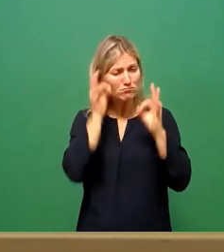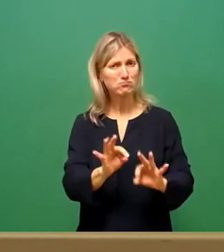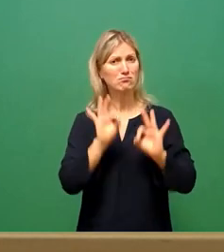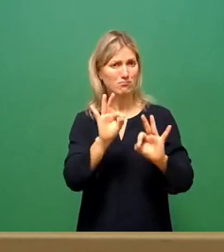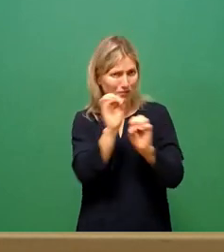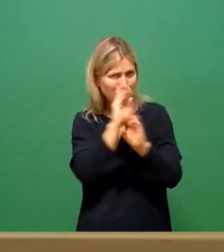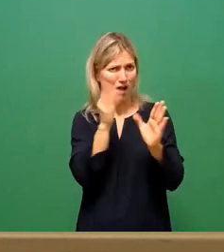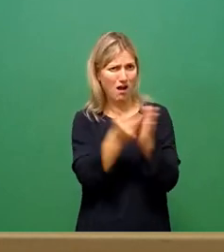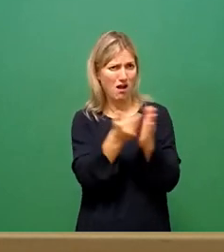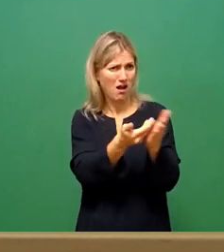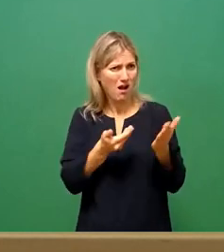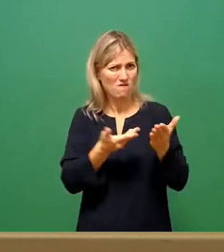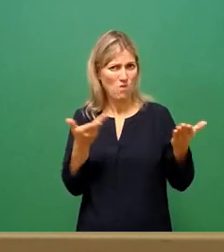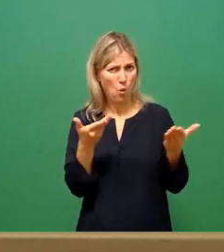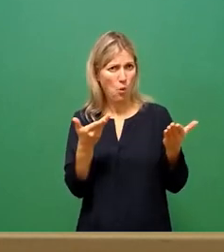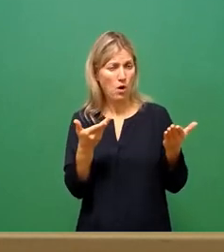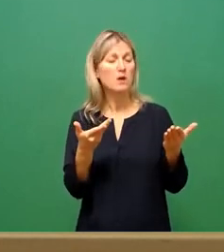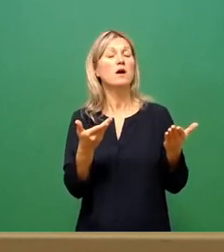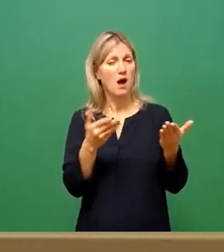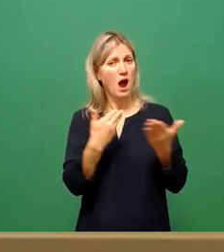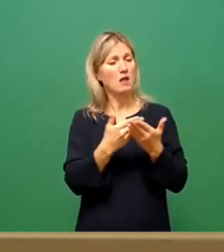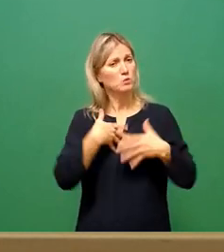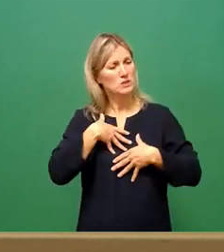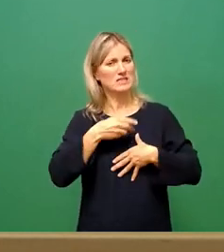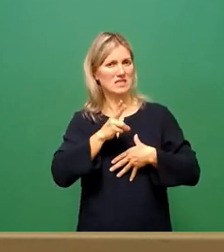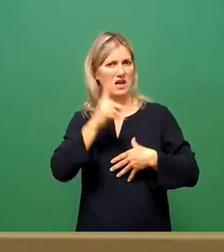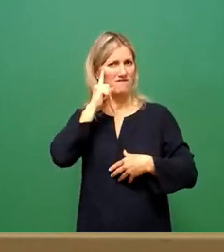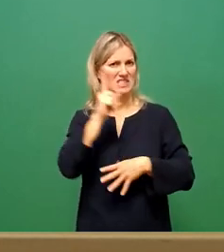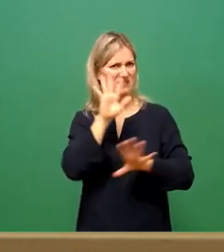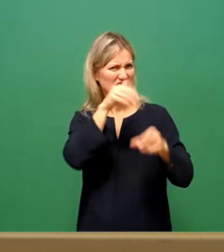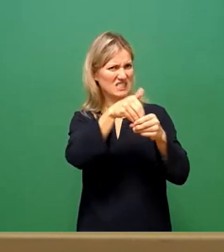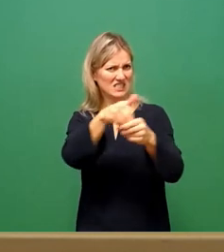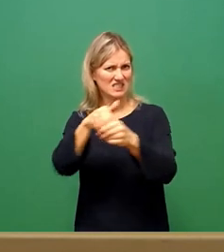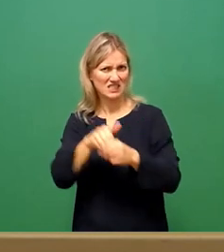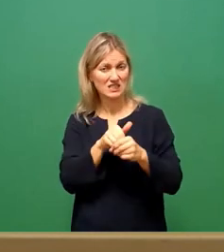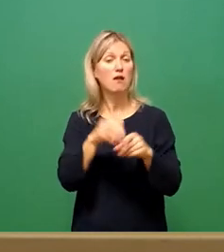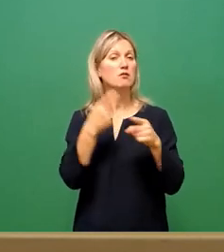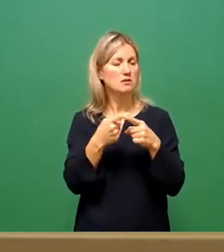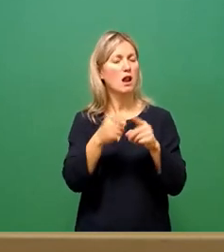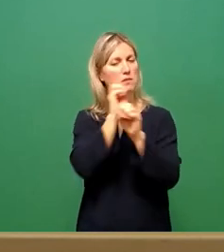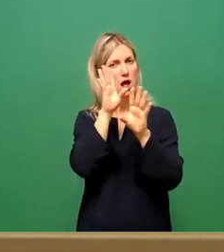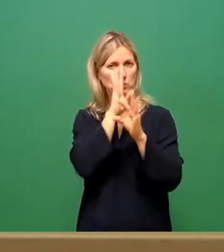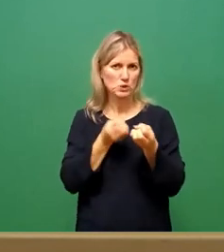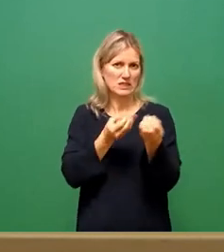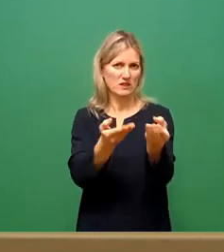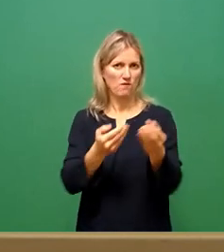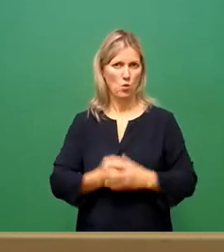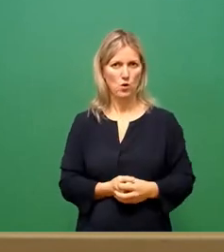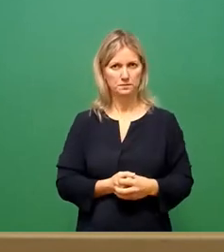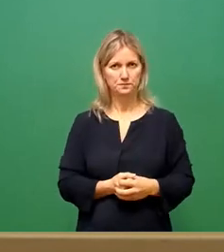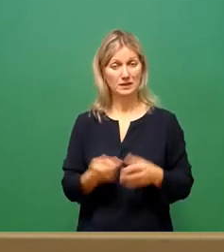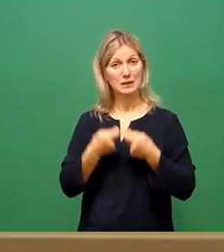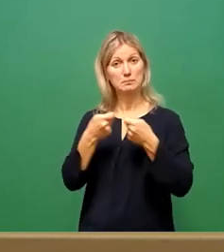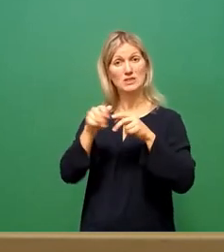Klarheit und deswegen sollten wir auch versuchen, alles dafür zu tun, diese zu geben. Die Bundesregierung hat zahlreiche